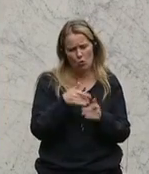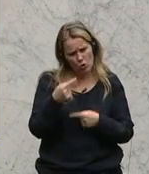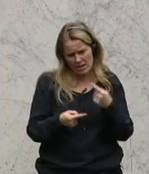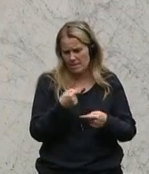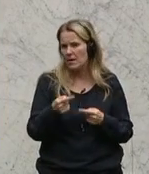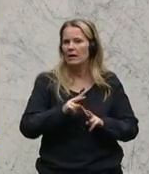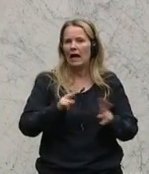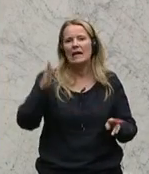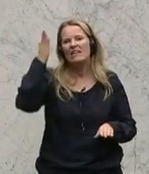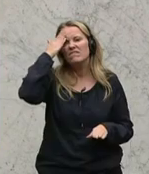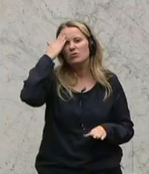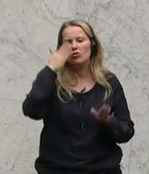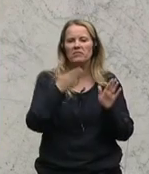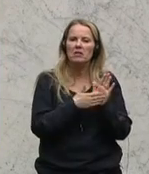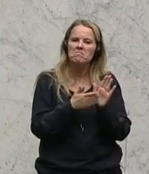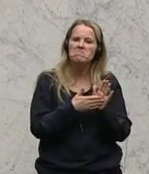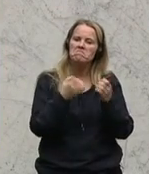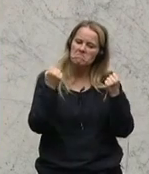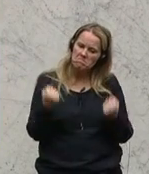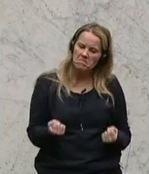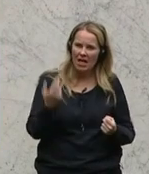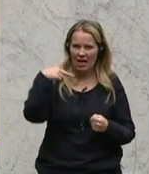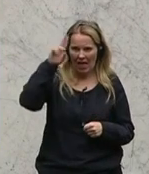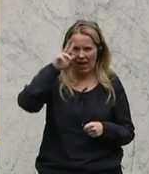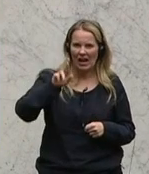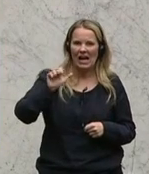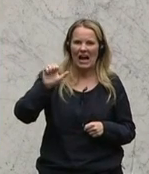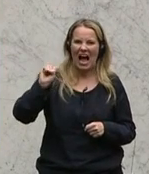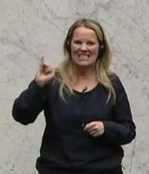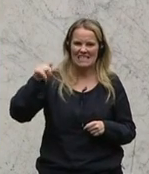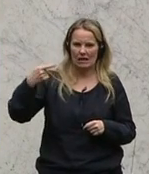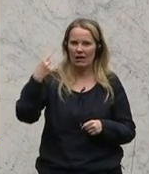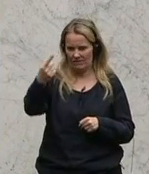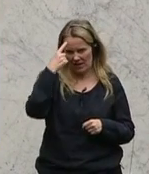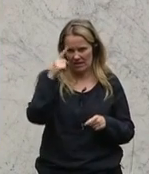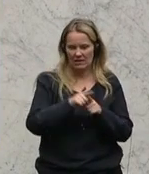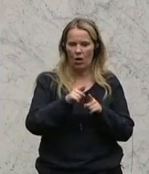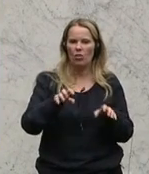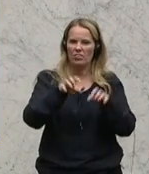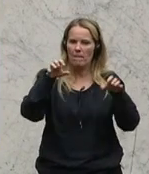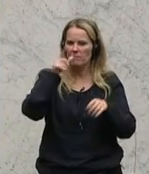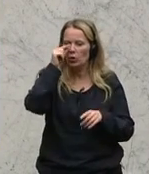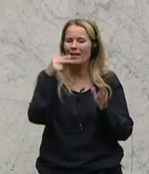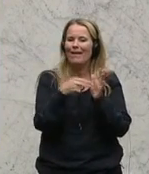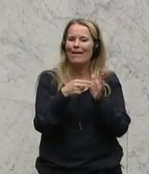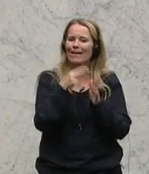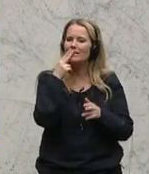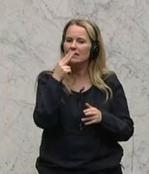keinen wissenschaftlichen Nachweis. Der Herr Rasinger weiß das in Wahrheit auch. Das Dampfen, also die E-Zigarette,